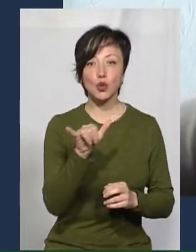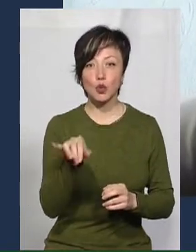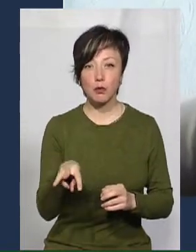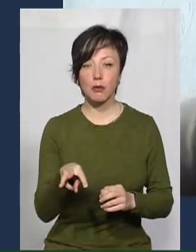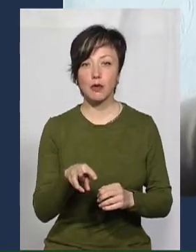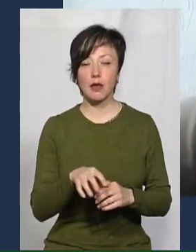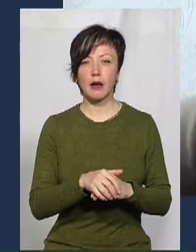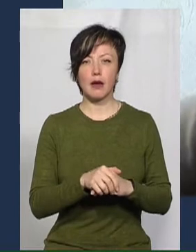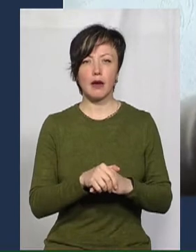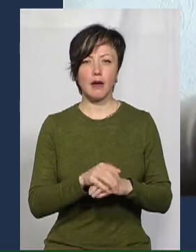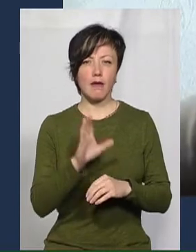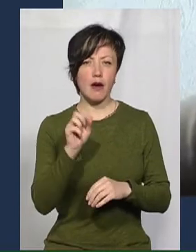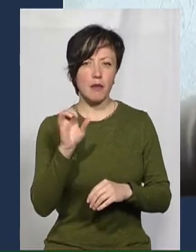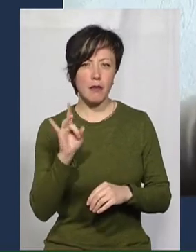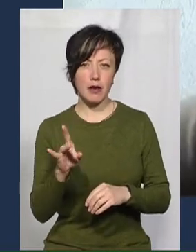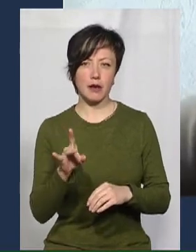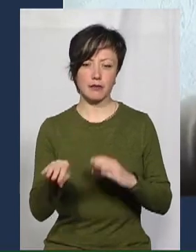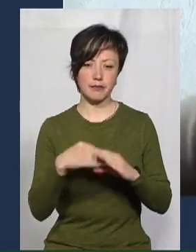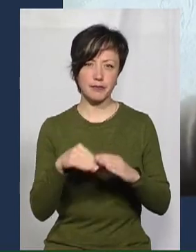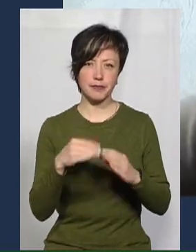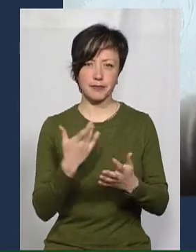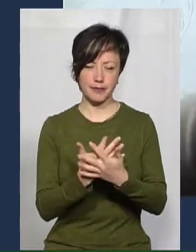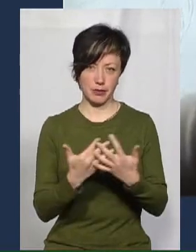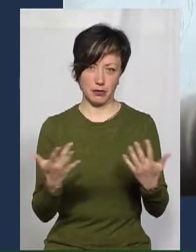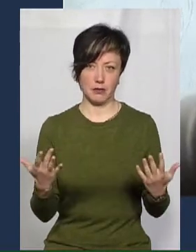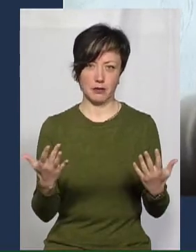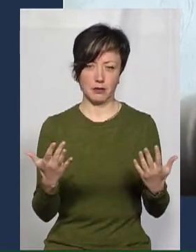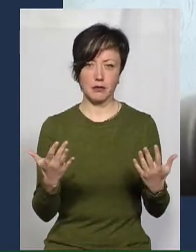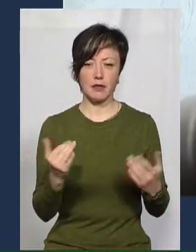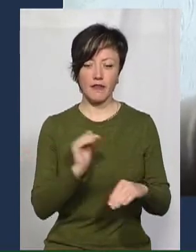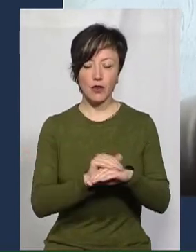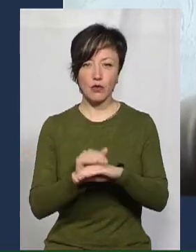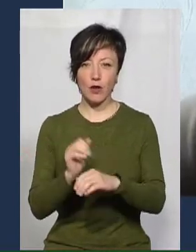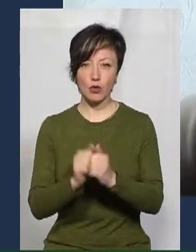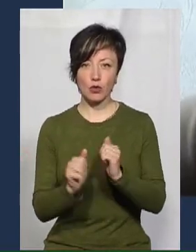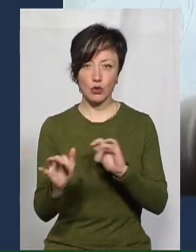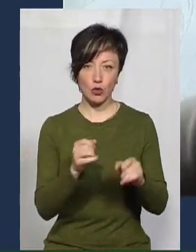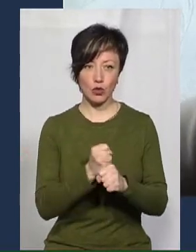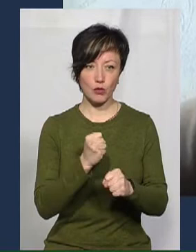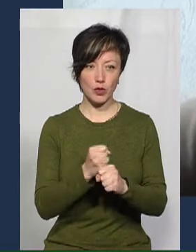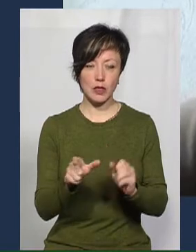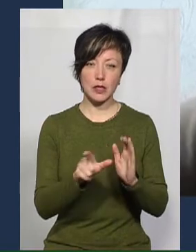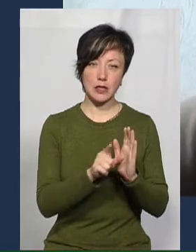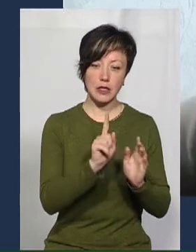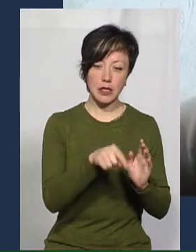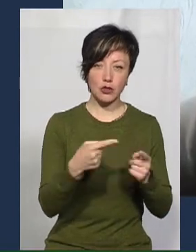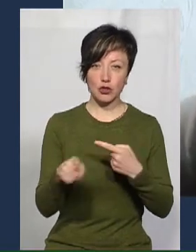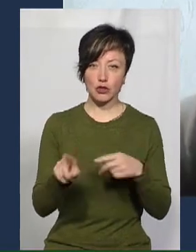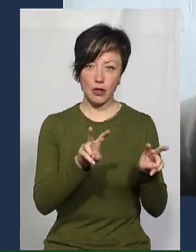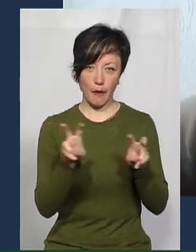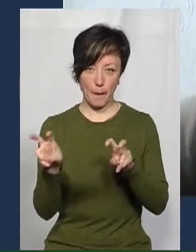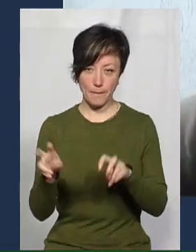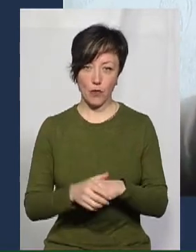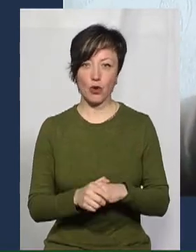аудіочат, месенджер, постійно підтримувати зв'язок і фіксувати кожен крок роботи з тією чи іншою темою.